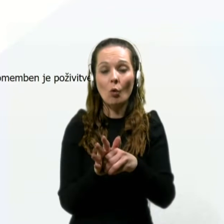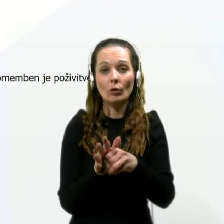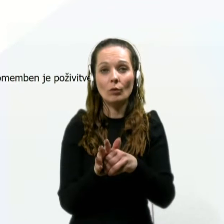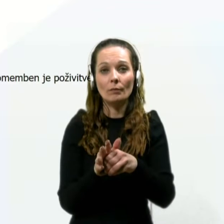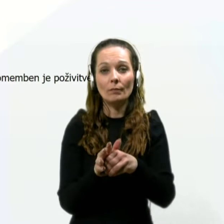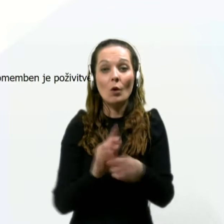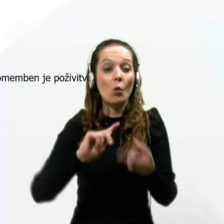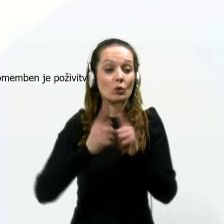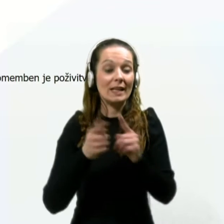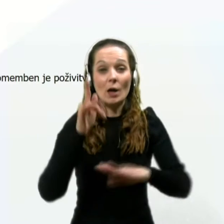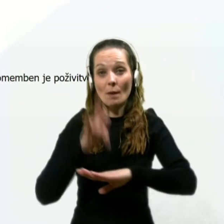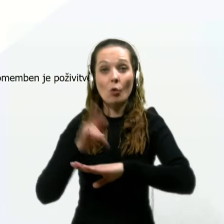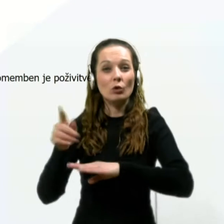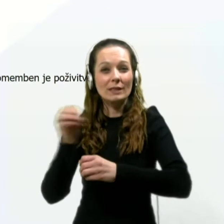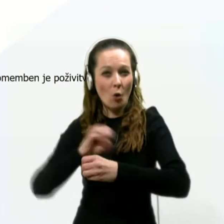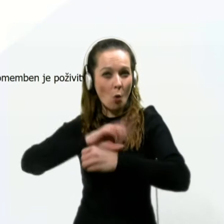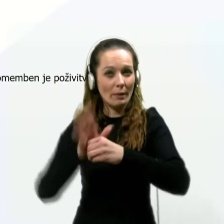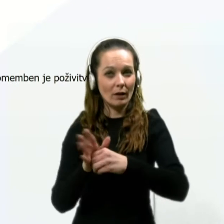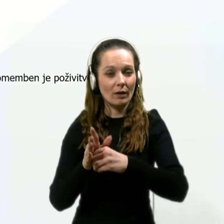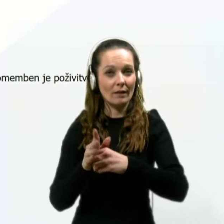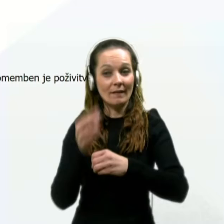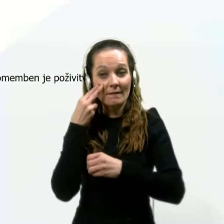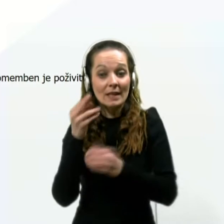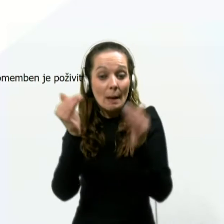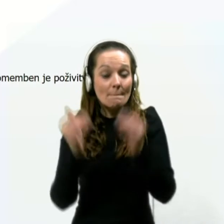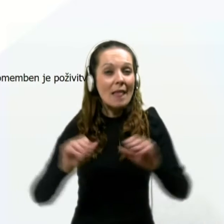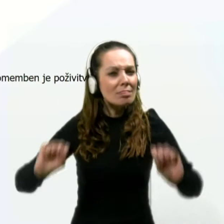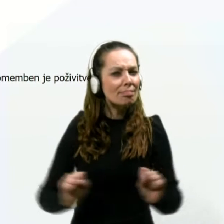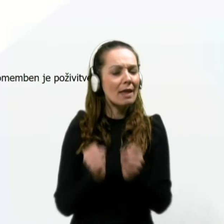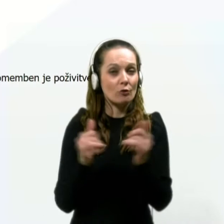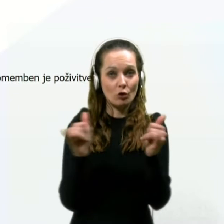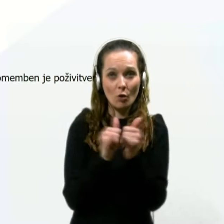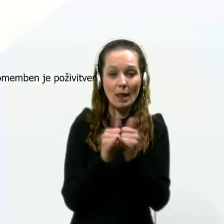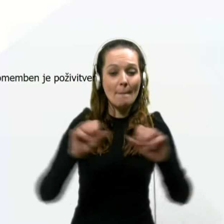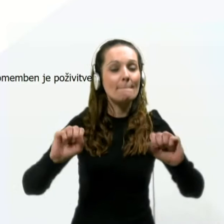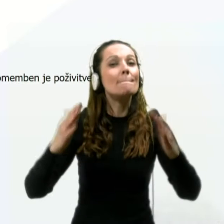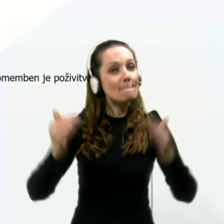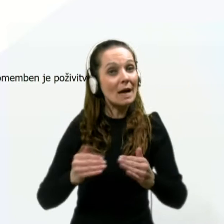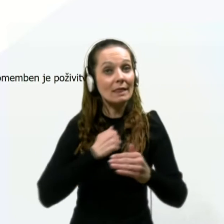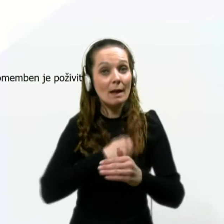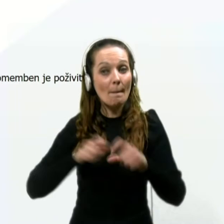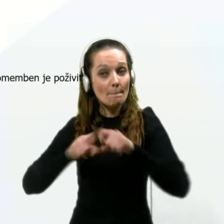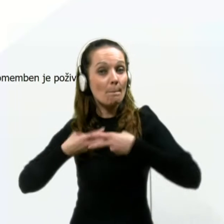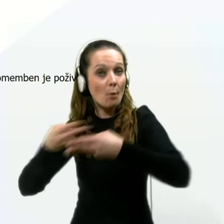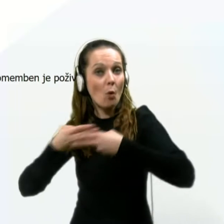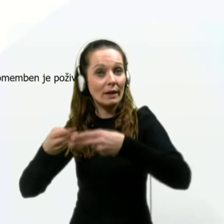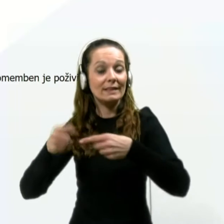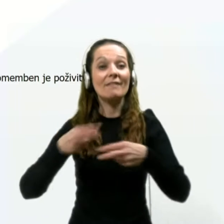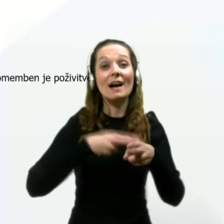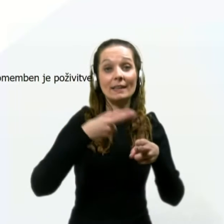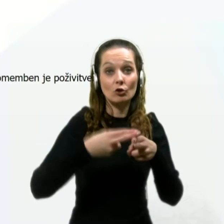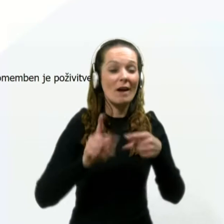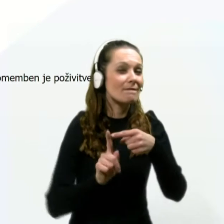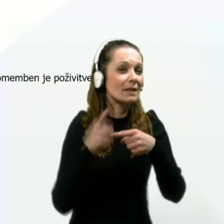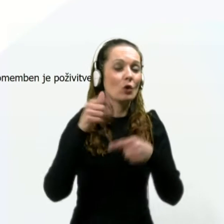omikronu oziroma v kužbah z omikronom zaznano manj težjih oblik, manj hospitalizacij, da je v državah